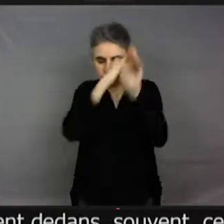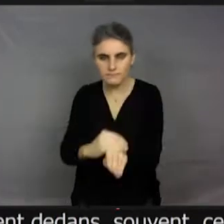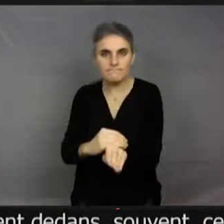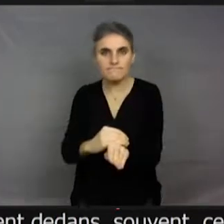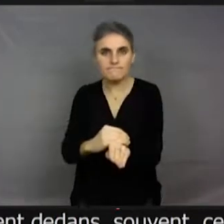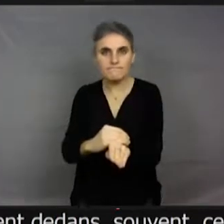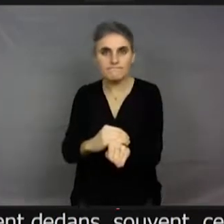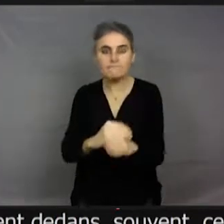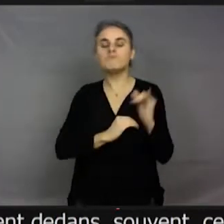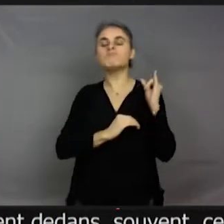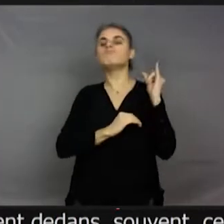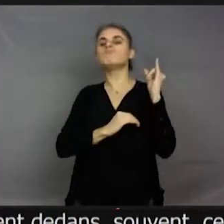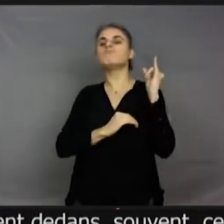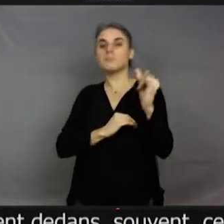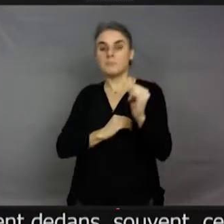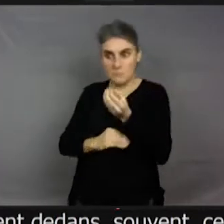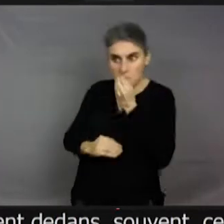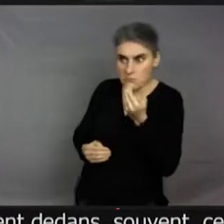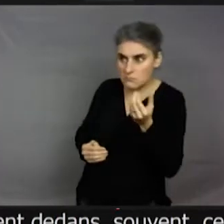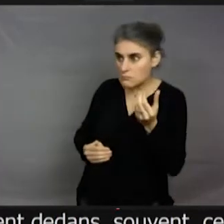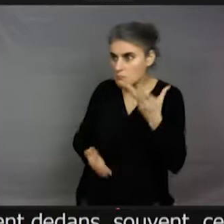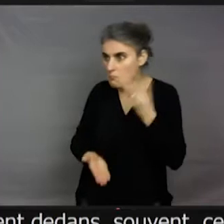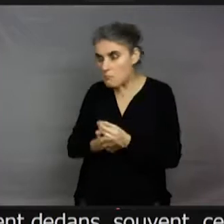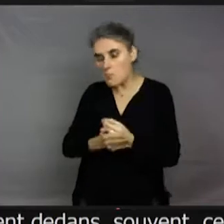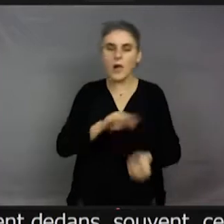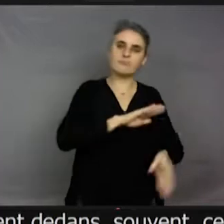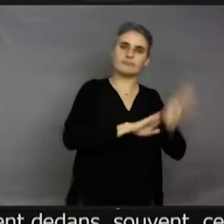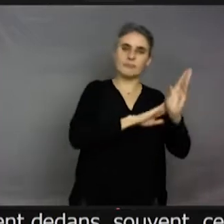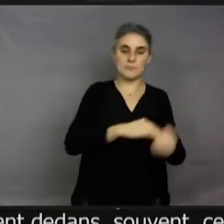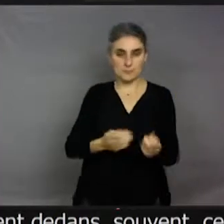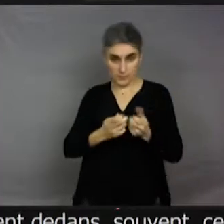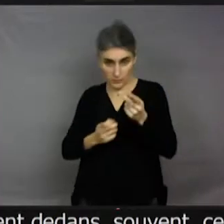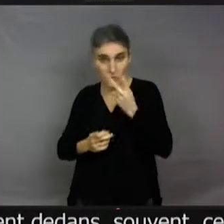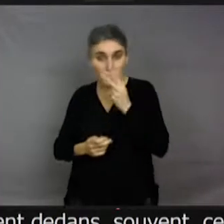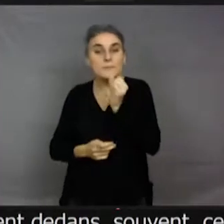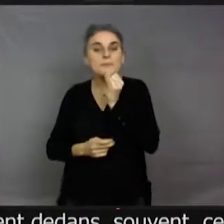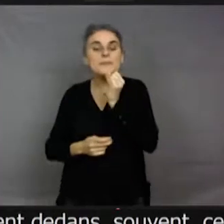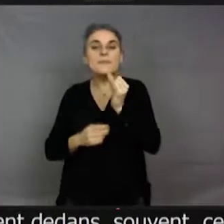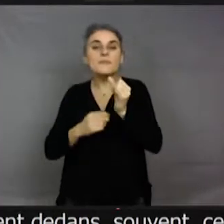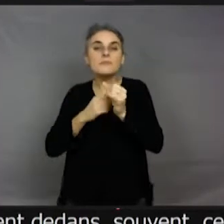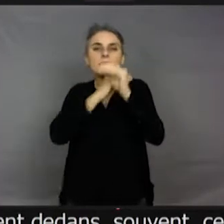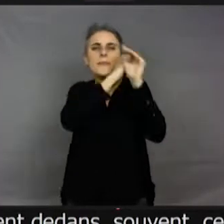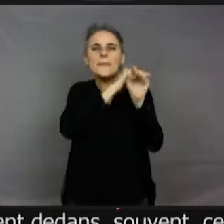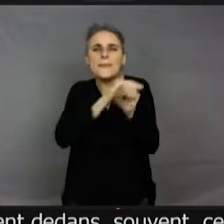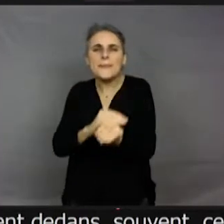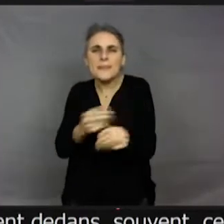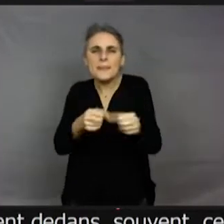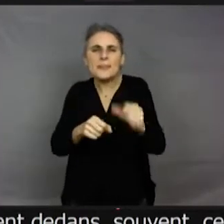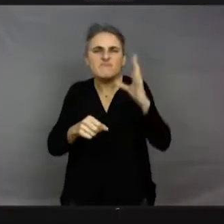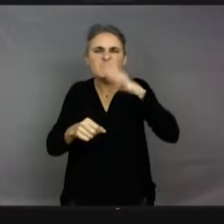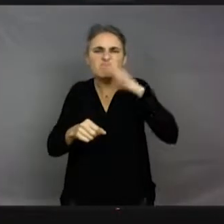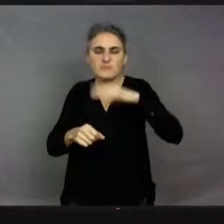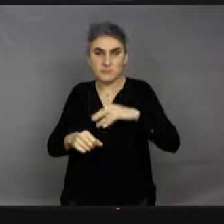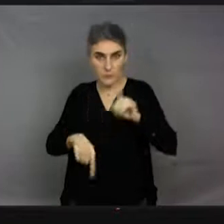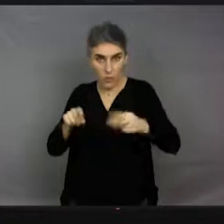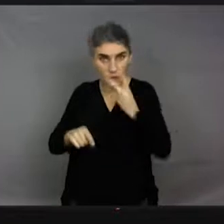un temps. S'il n a pas assez de nourriture, elles repartent. Et donc, ces petites punaises que vous pouvez apercevoir dans les piscines abandonnées ou dans d'autres pièces d'eau peuvent